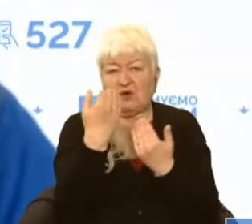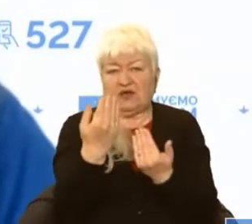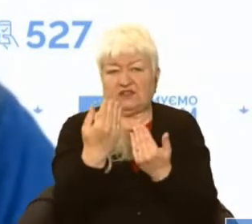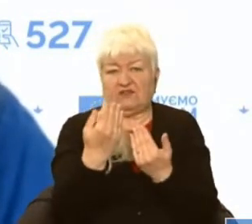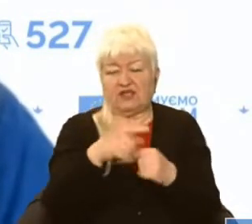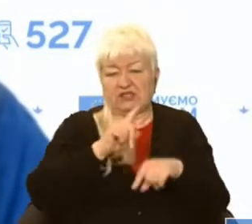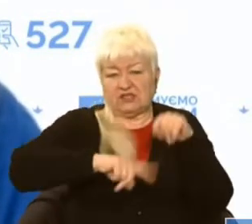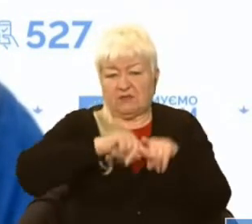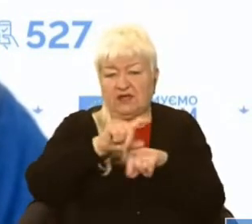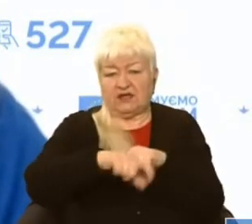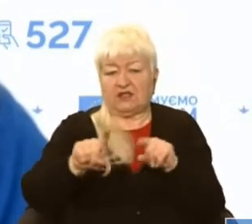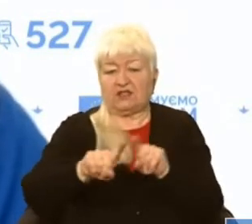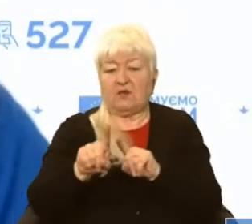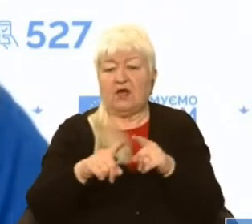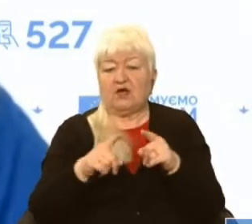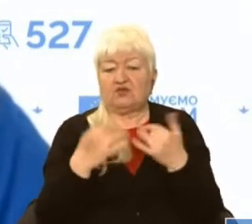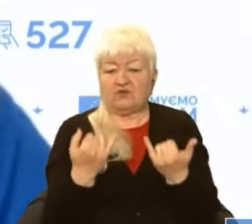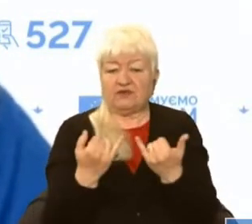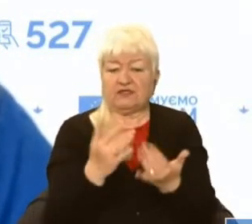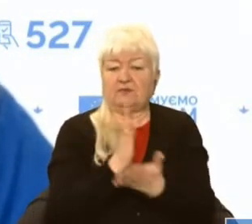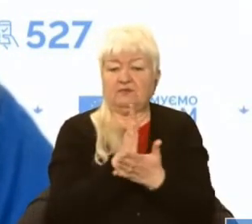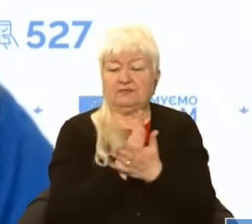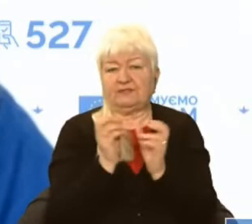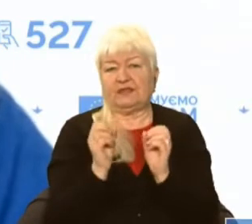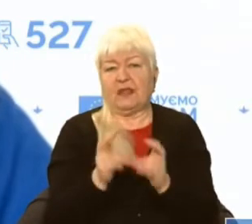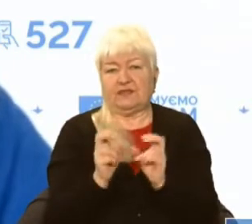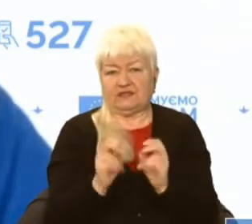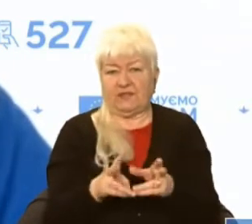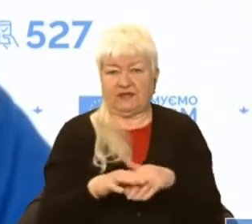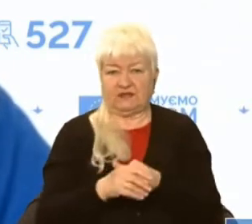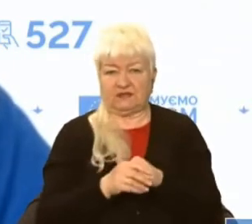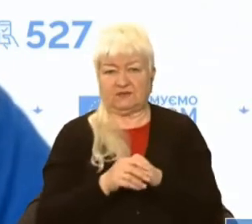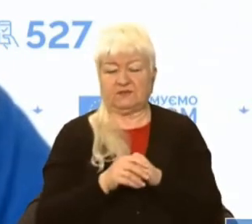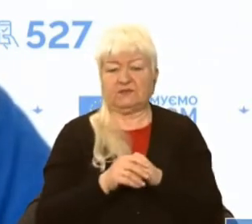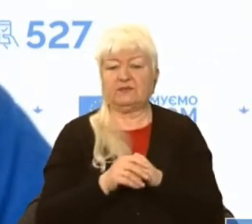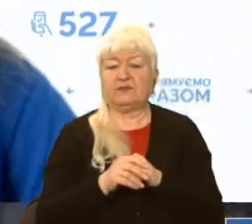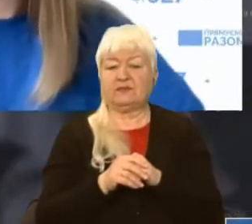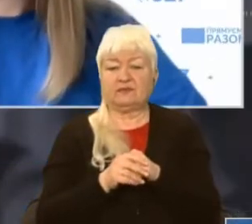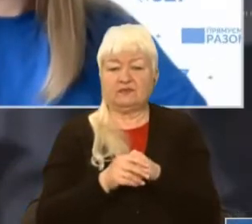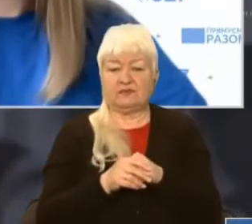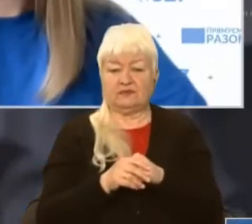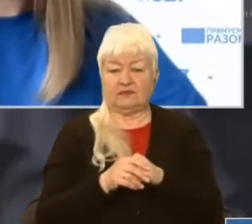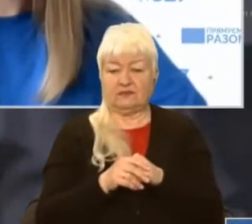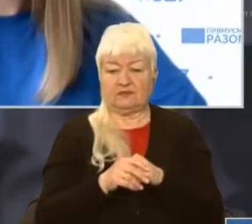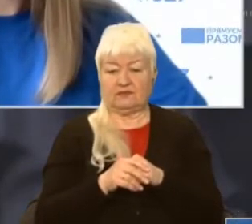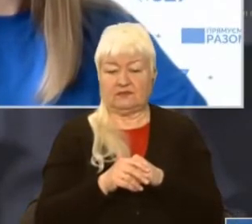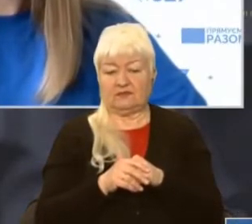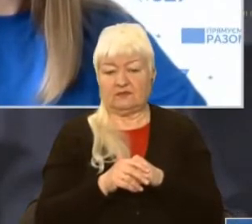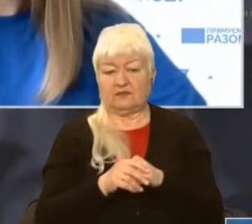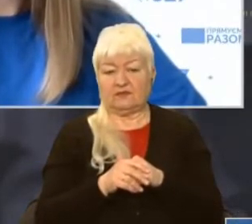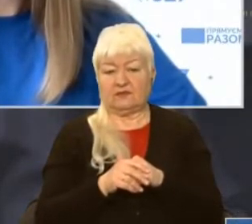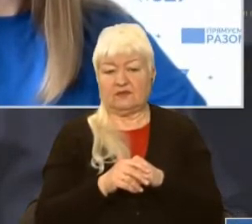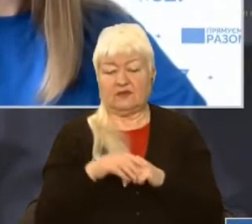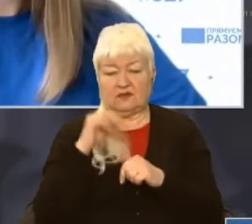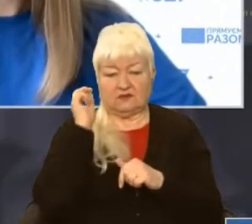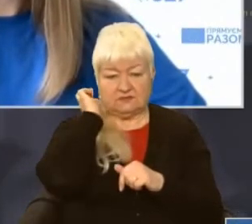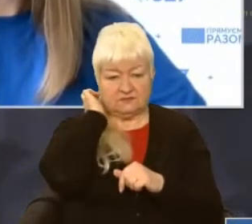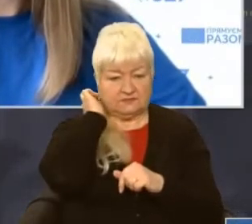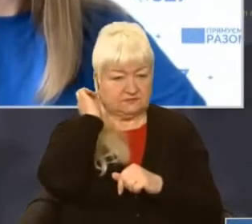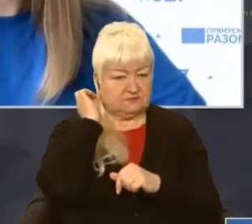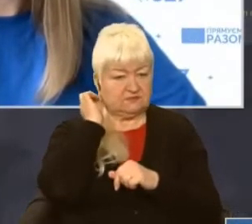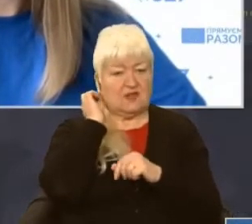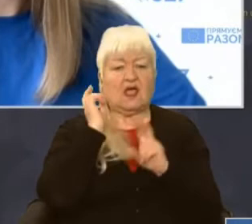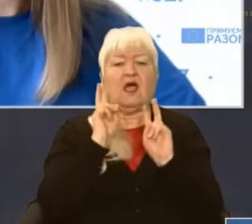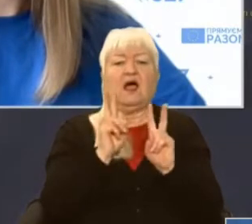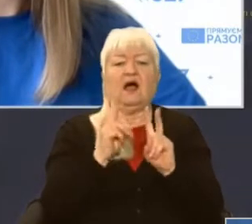рідним та близьким про те, що ви зараз перебуваєте в небезпеці. Ірина, хочу запитати, а хто торгівці